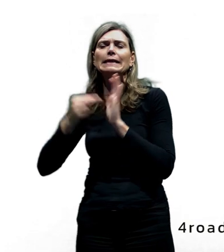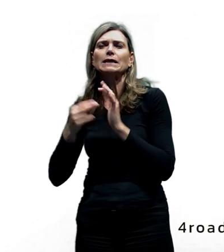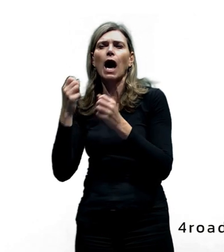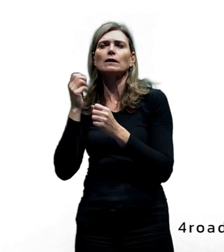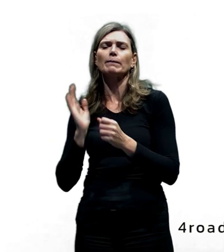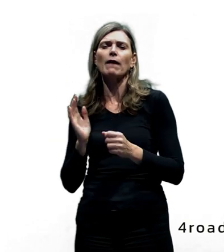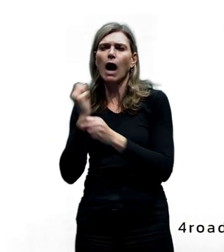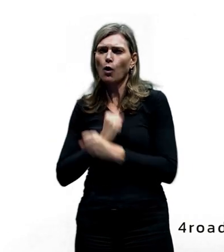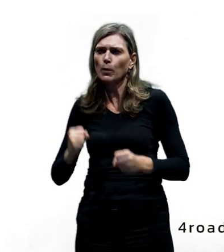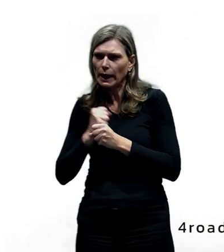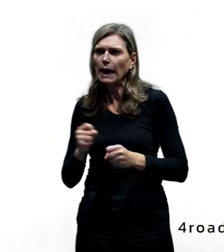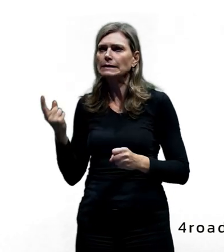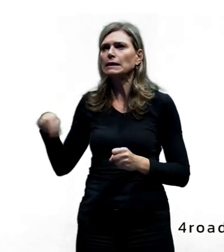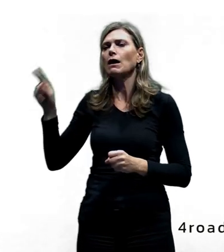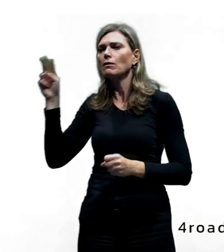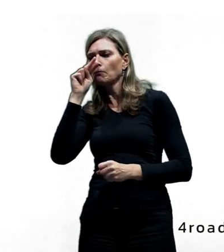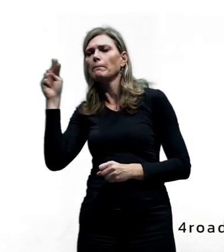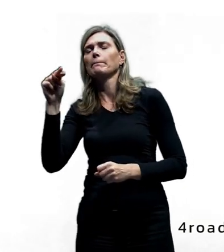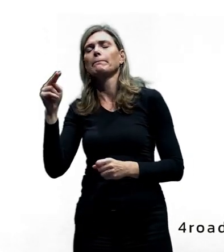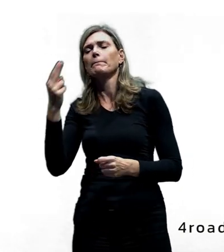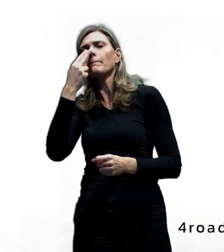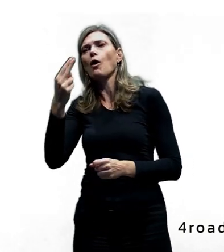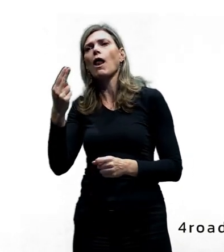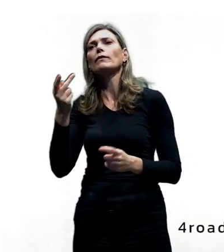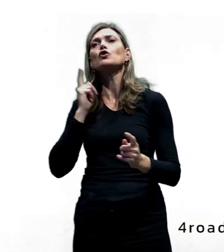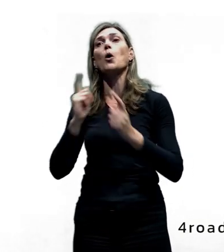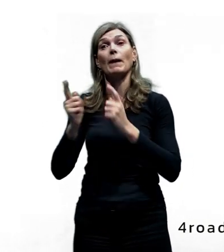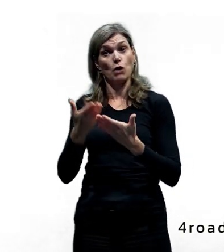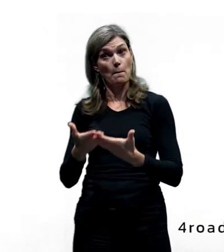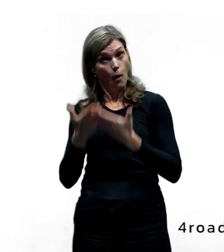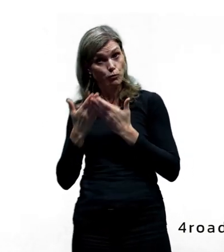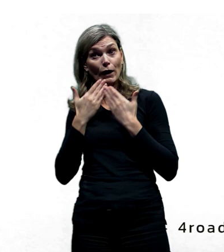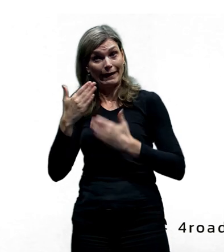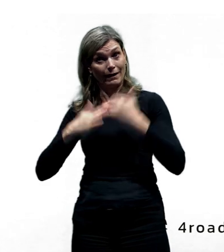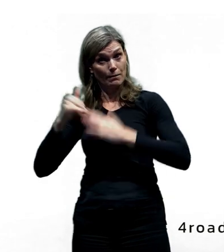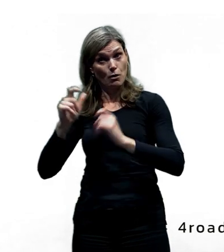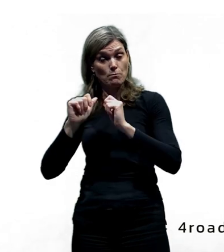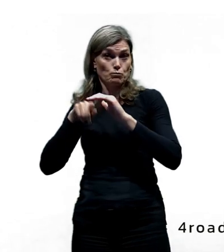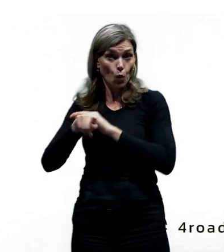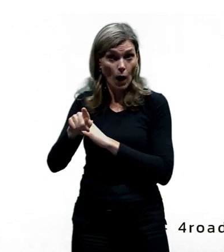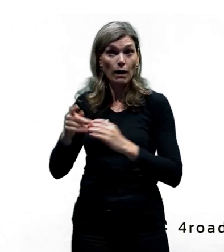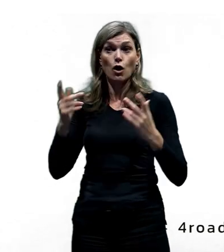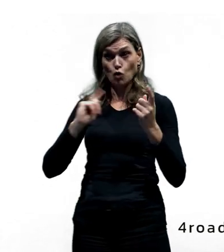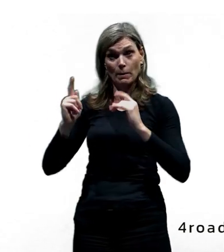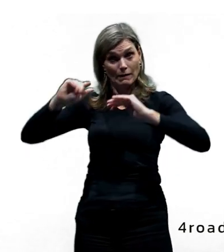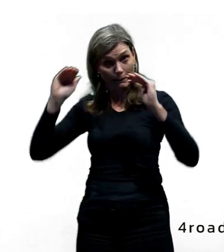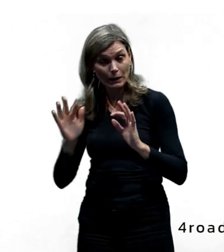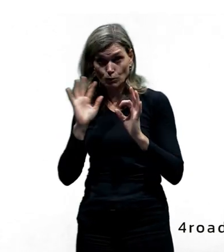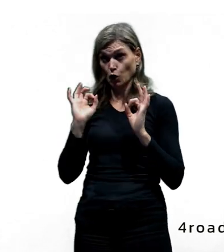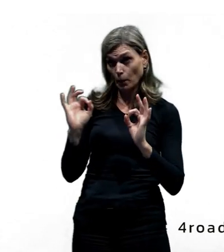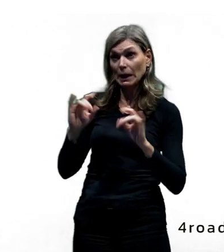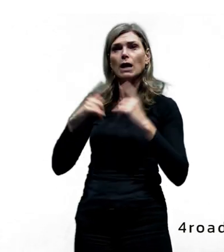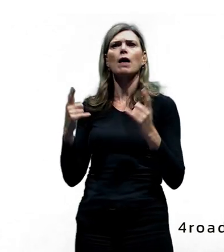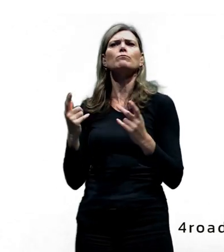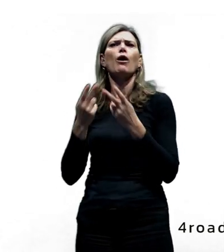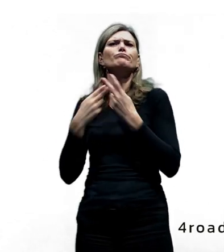komunikací, která udělá takzvaný dopravní model. Výsledkem toho dopravního modelu jsou v podstatě čísla intenzity dopravy